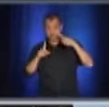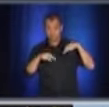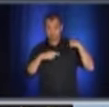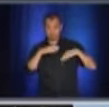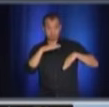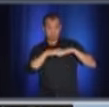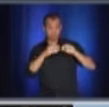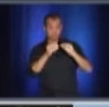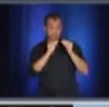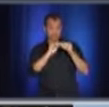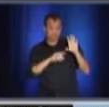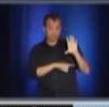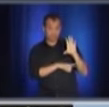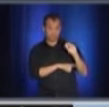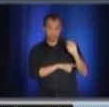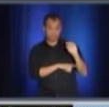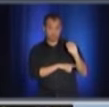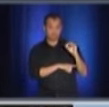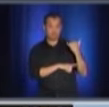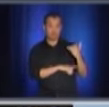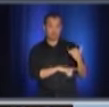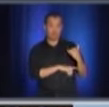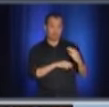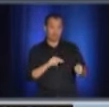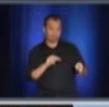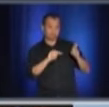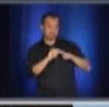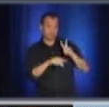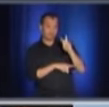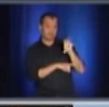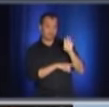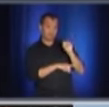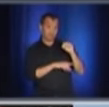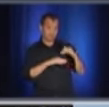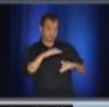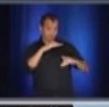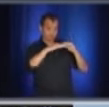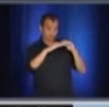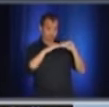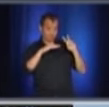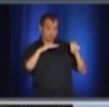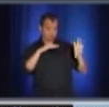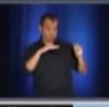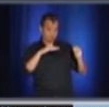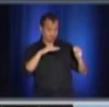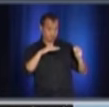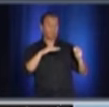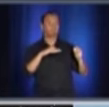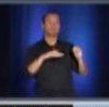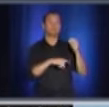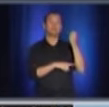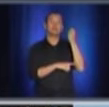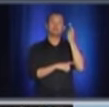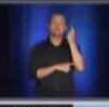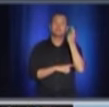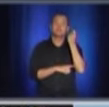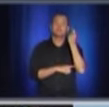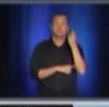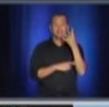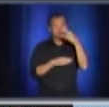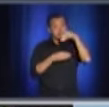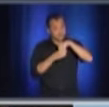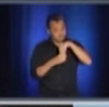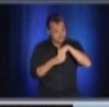à tout moment donné, est passé de 50 à 250 personnes. Mais cette limite s